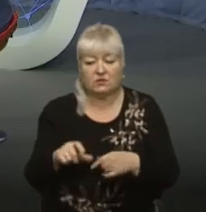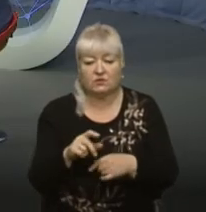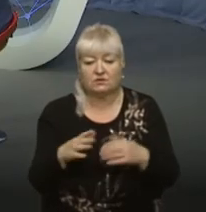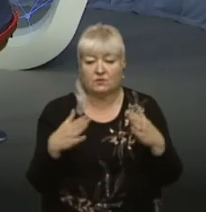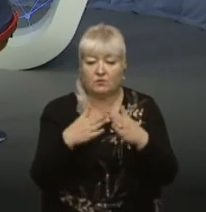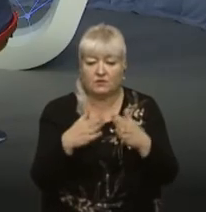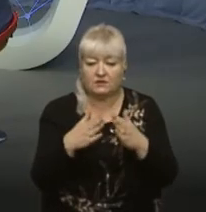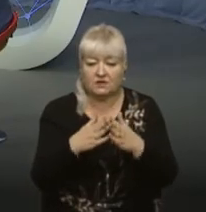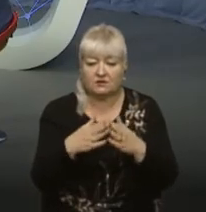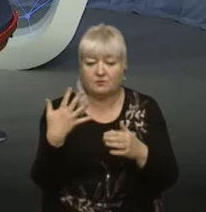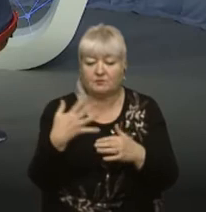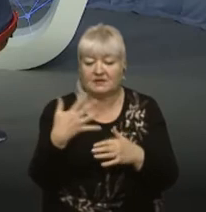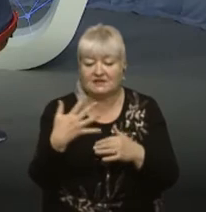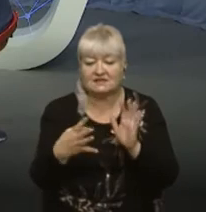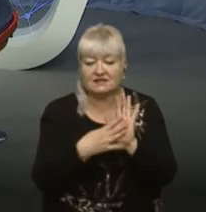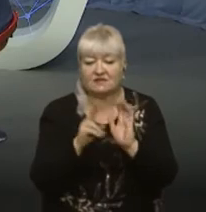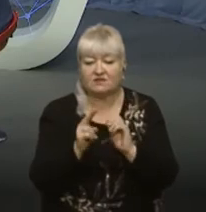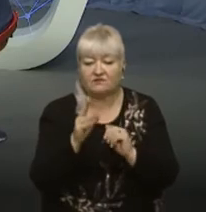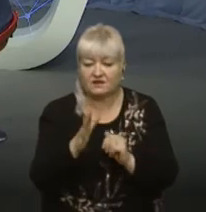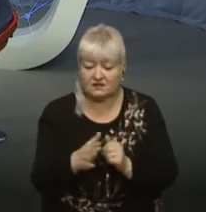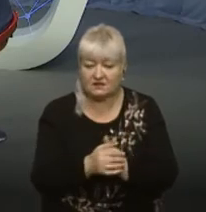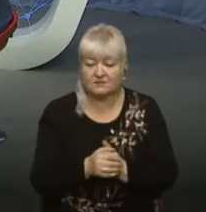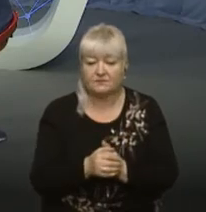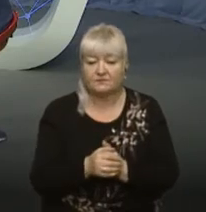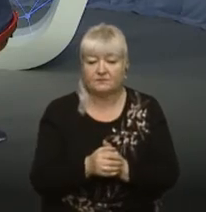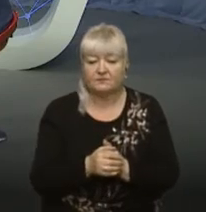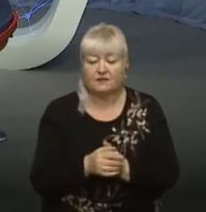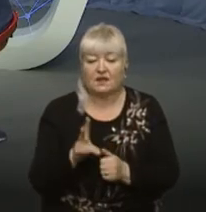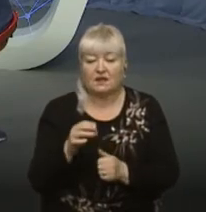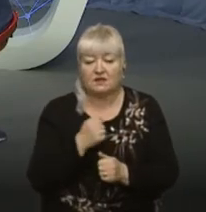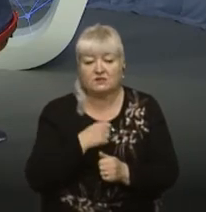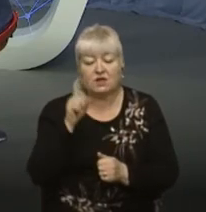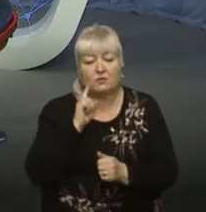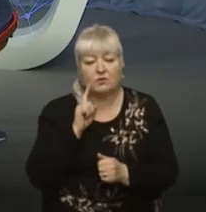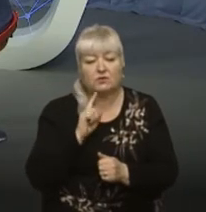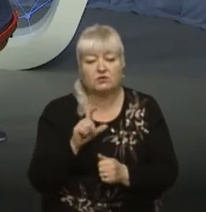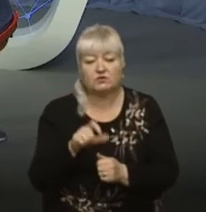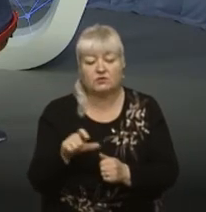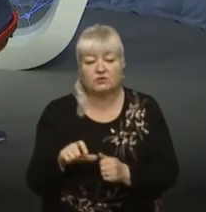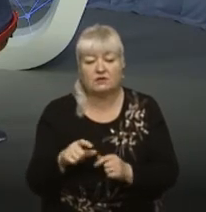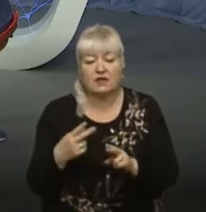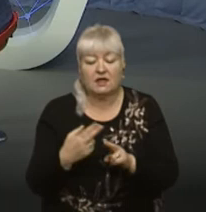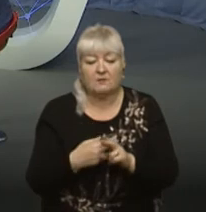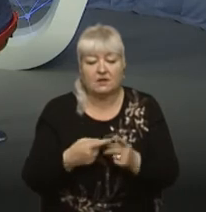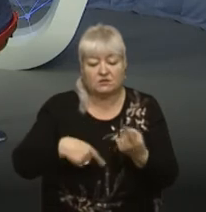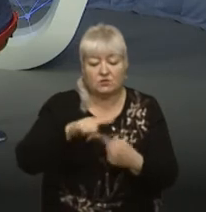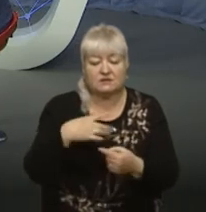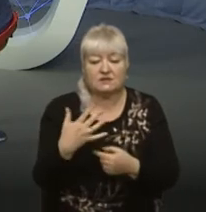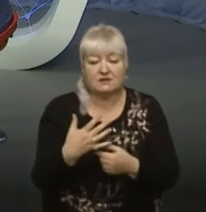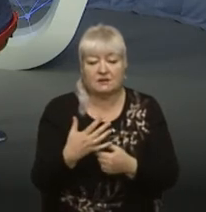тьому місці, відбувся обувал, і ті, які є гостроаварійні в інших під'їздах. На жаль, поки що без комерційних п'яти приміщень,